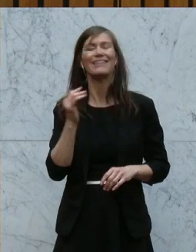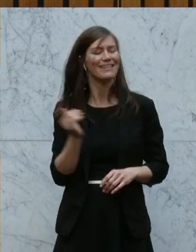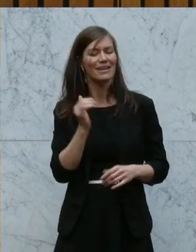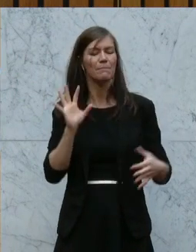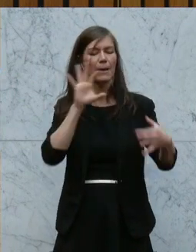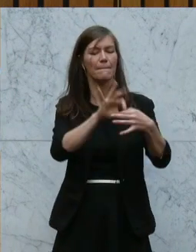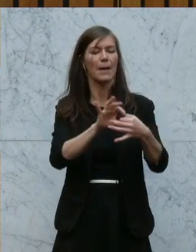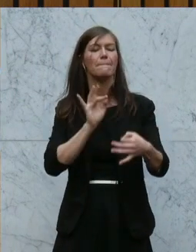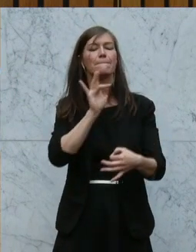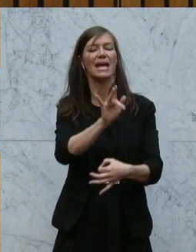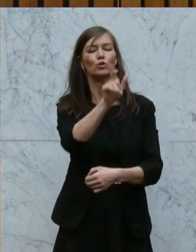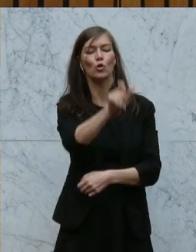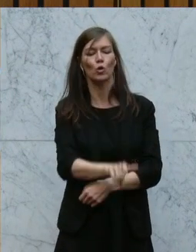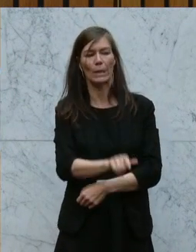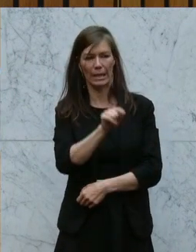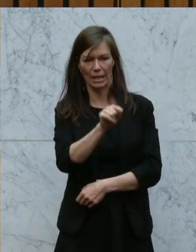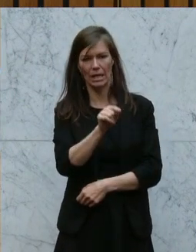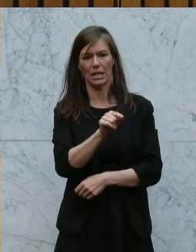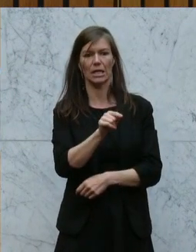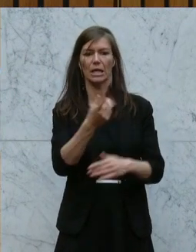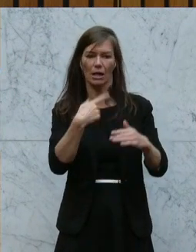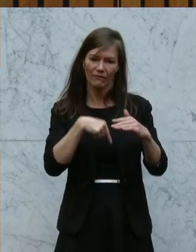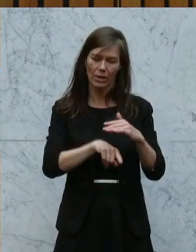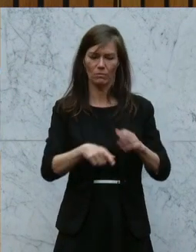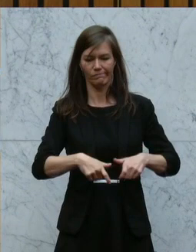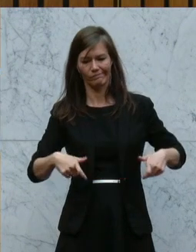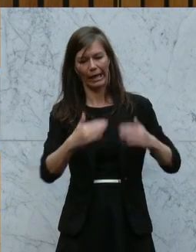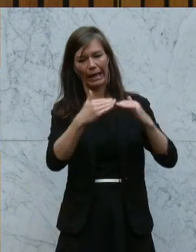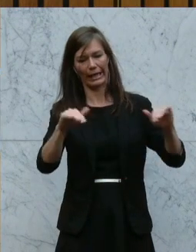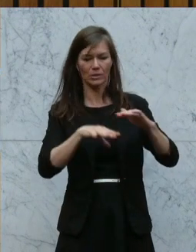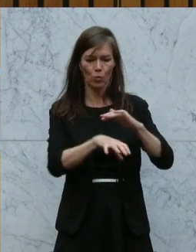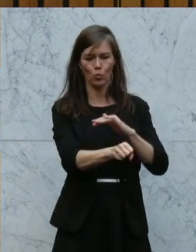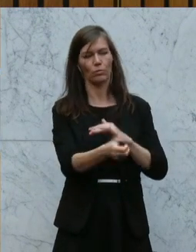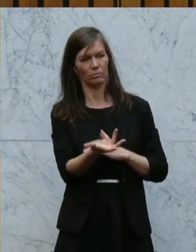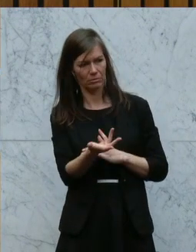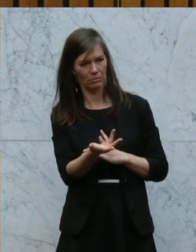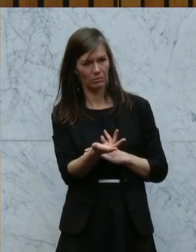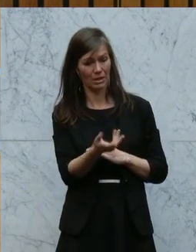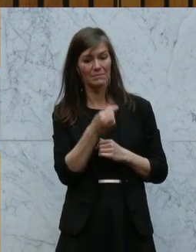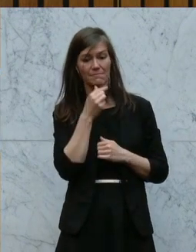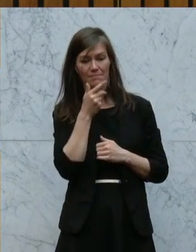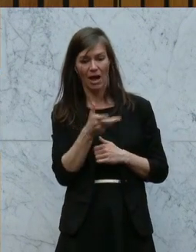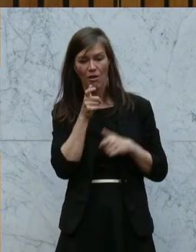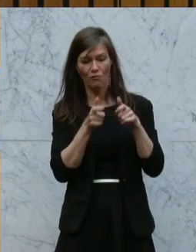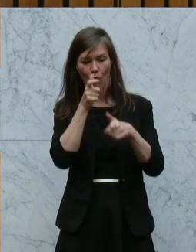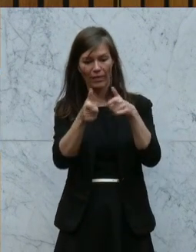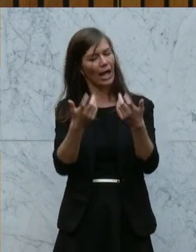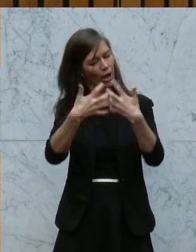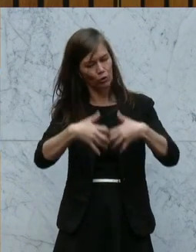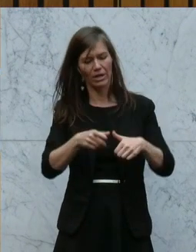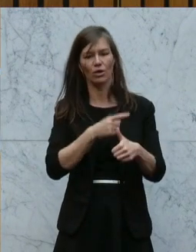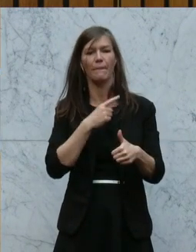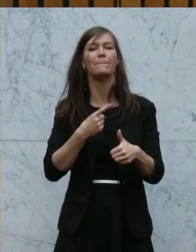Gürtellinie angegriffen wird. Erstens und zweitens gibt es gewisse Wörter, die automatisch zu einem Ordnungsruf führen, nämlich, Sie wissen,